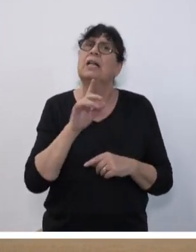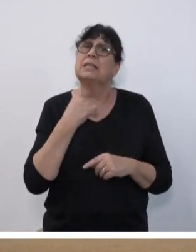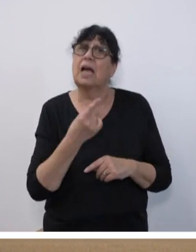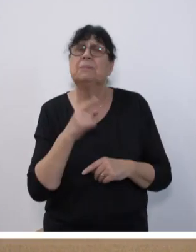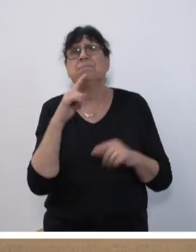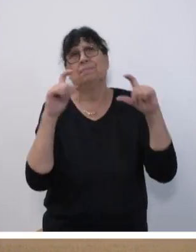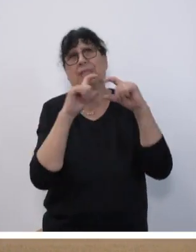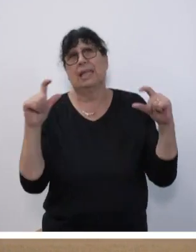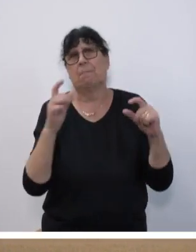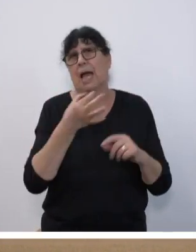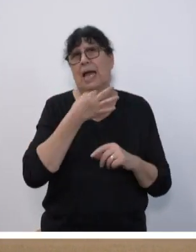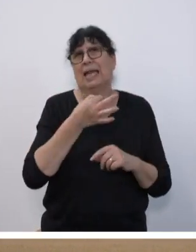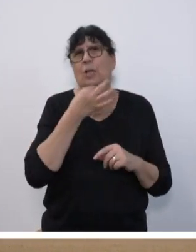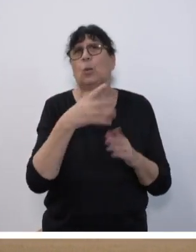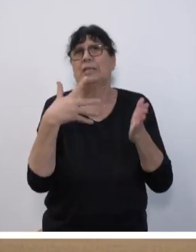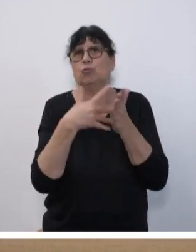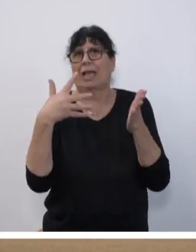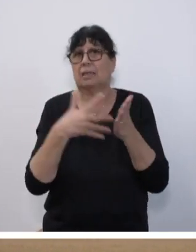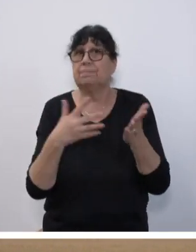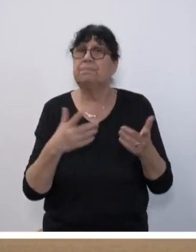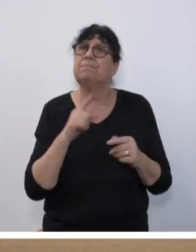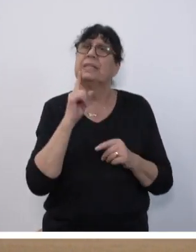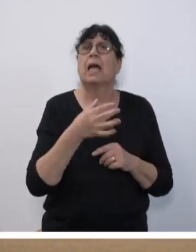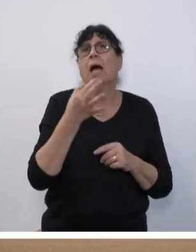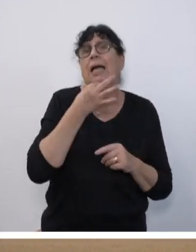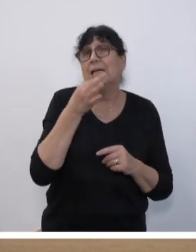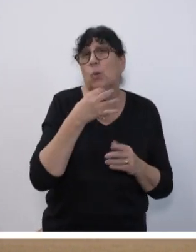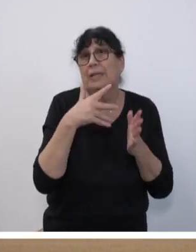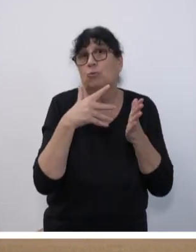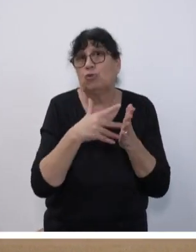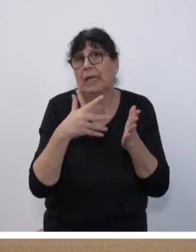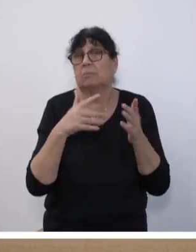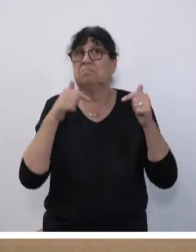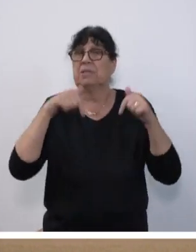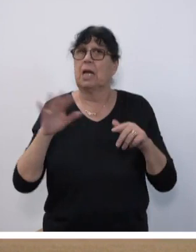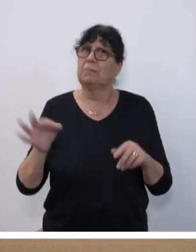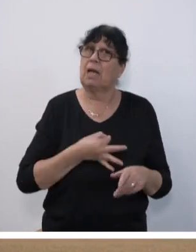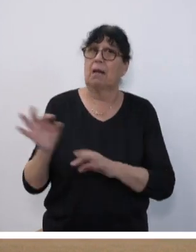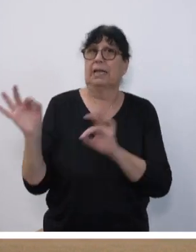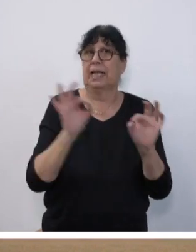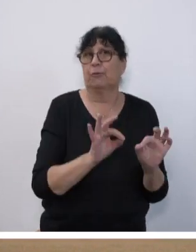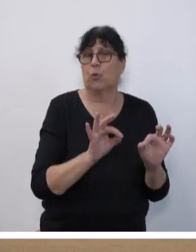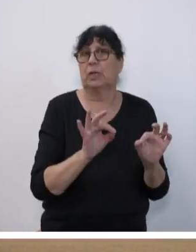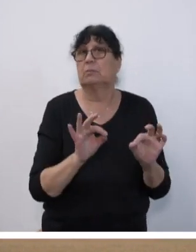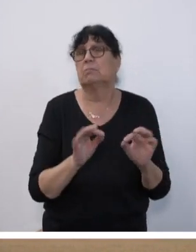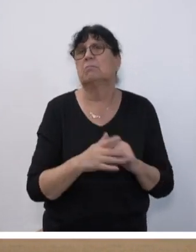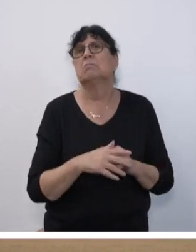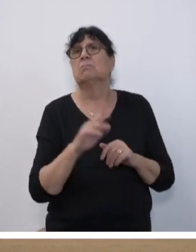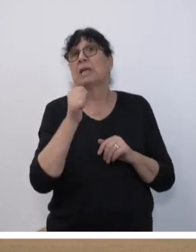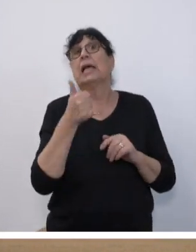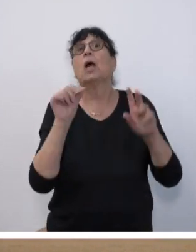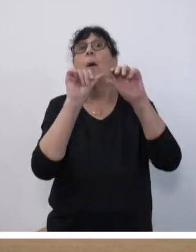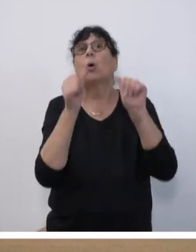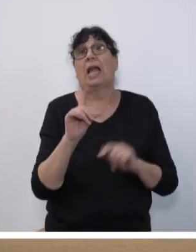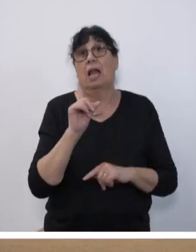Thema Jugendcheck. Der Jugendcheck, den wir im Saarland jetzt einführen, ist ein Modell.